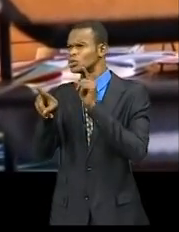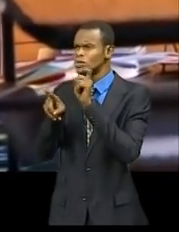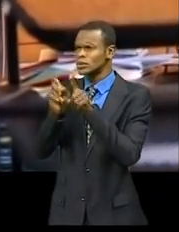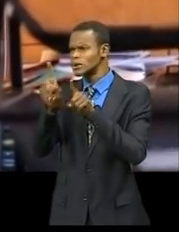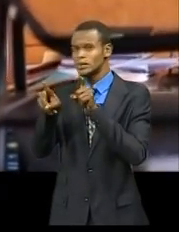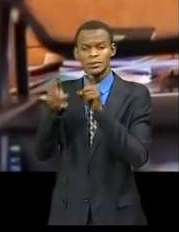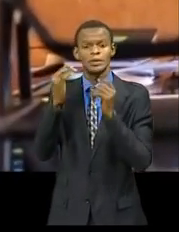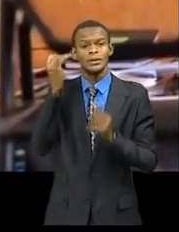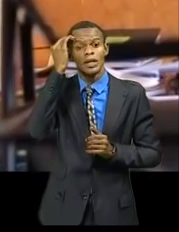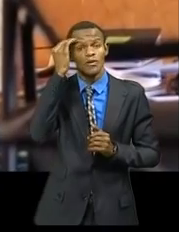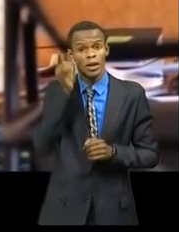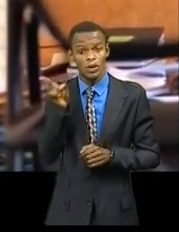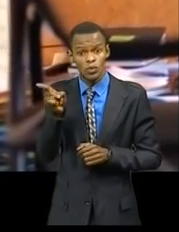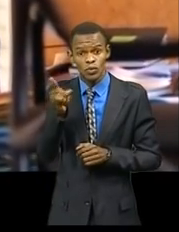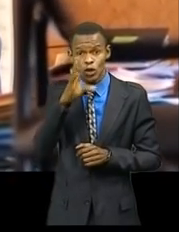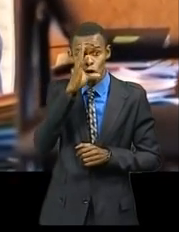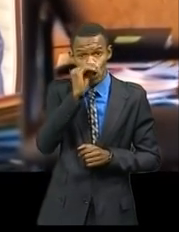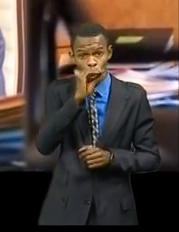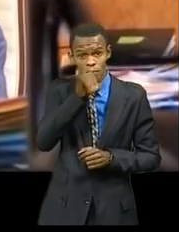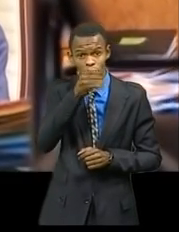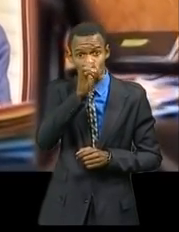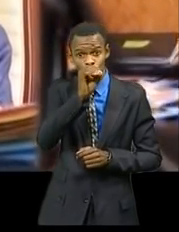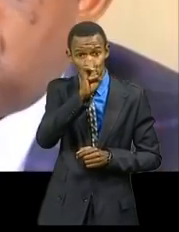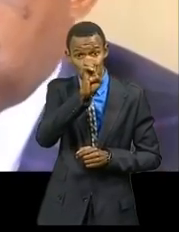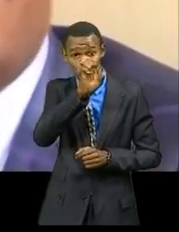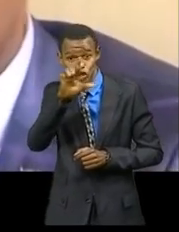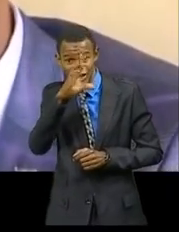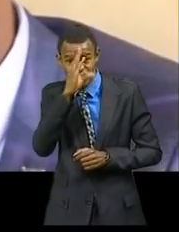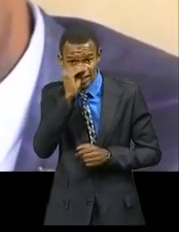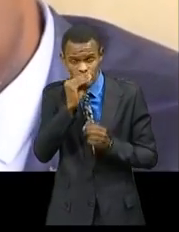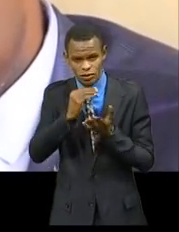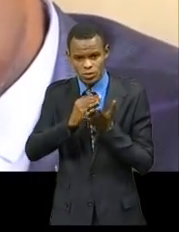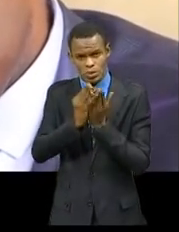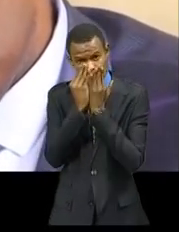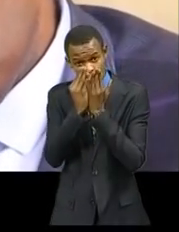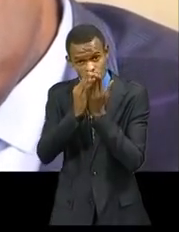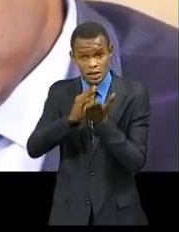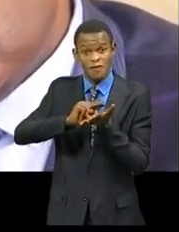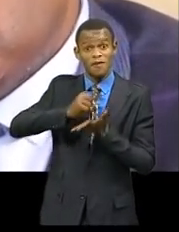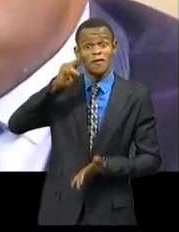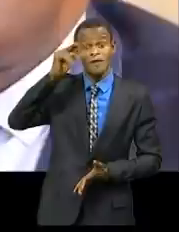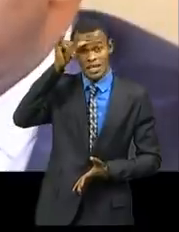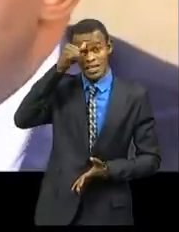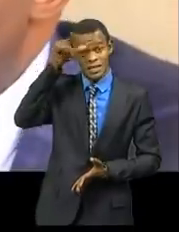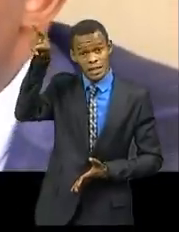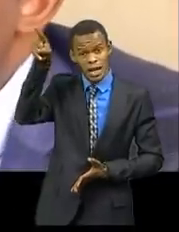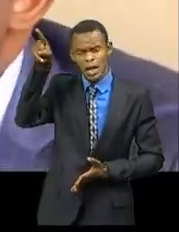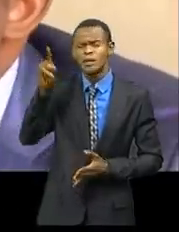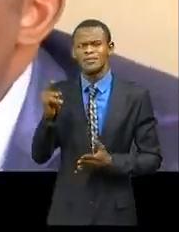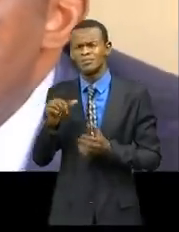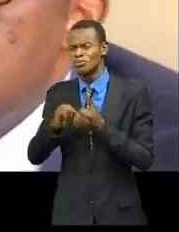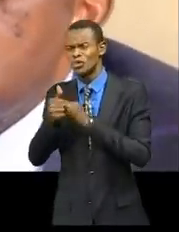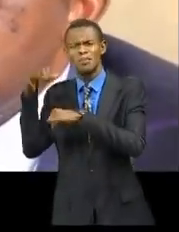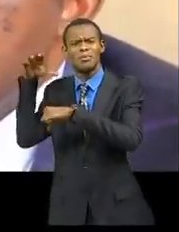compatriote, l'étudiant Joël Malou Shindani, et les causes de sa mort pendant qu'il était en garde à vue dans un commissariat de